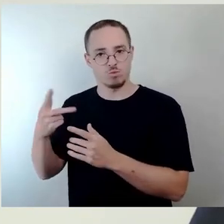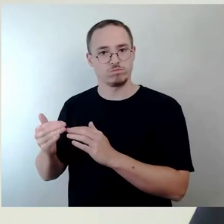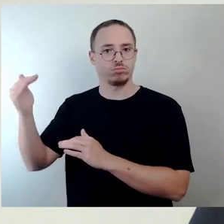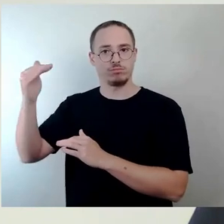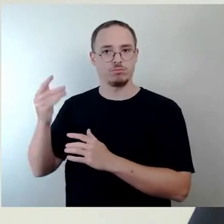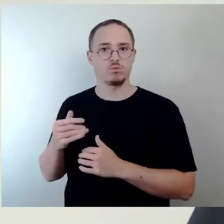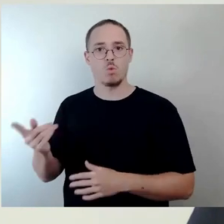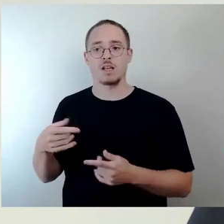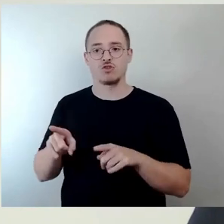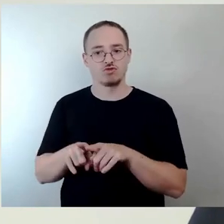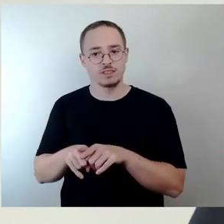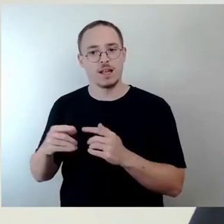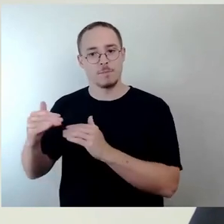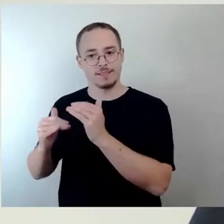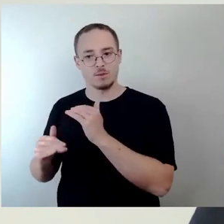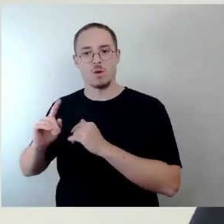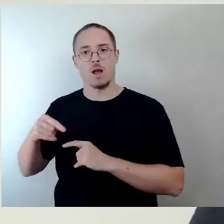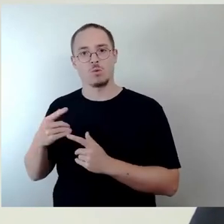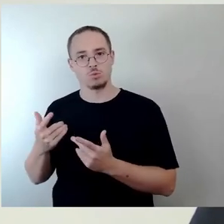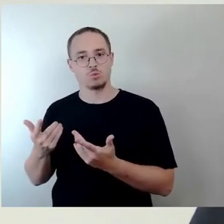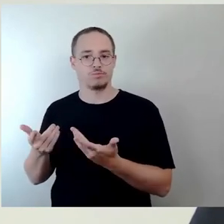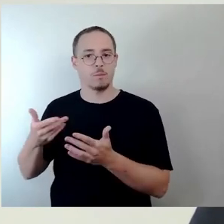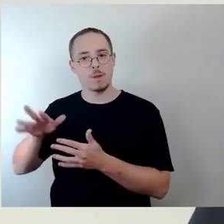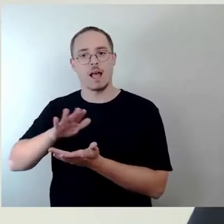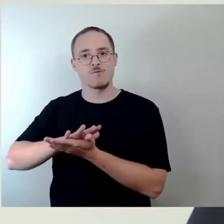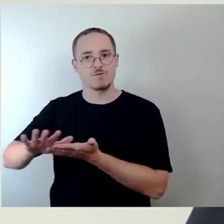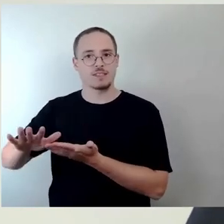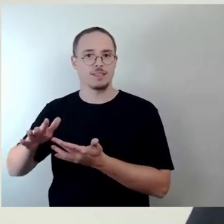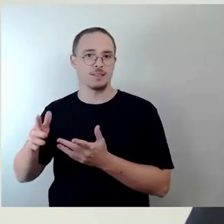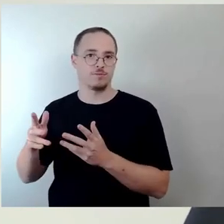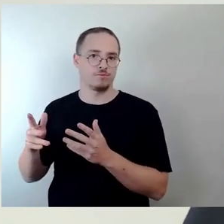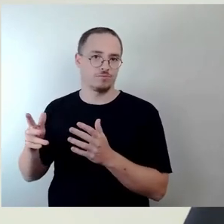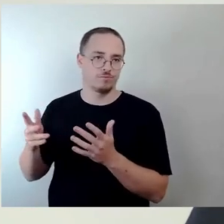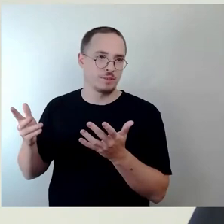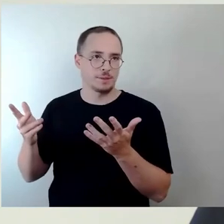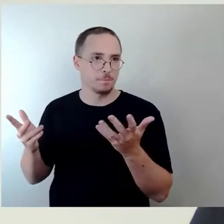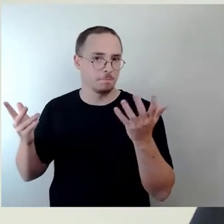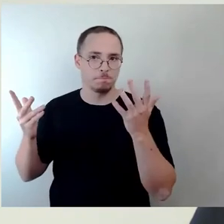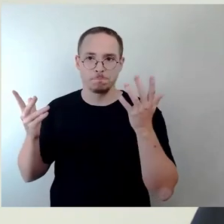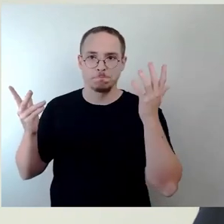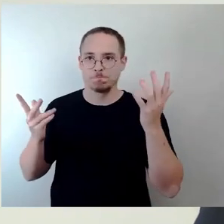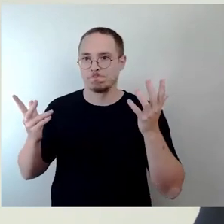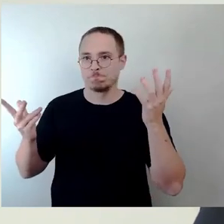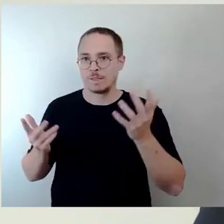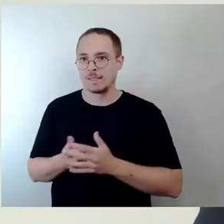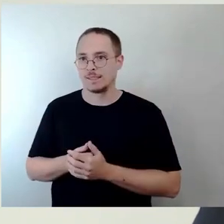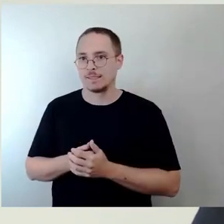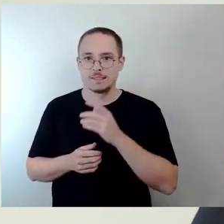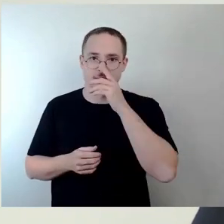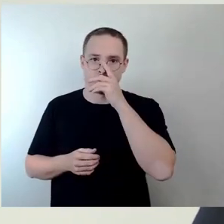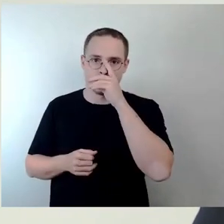eine Vereinfachung und eine Vereinheitlichung der